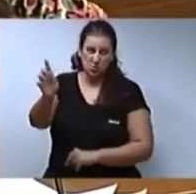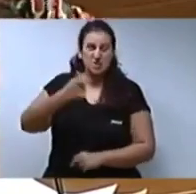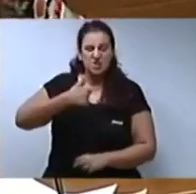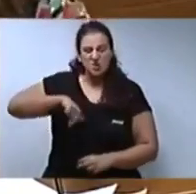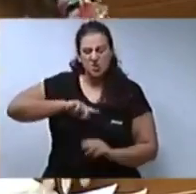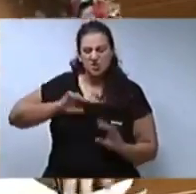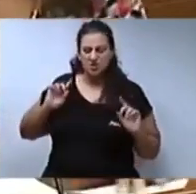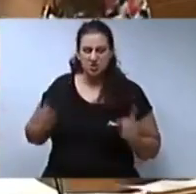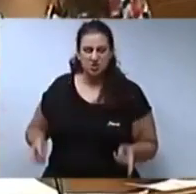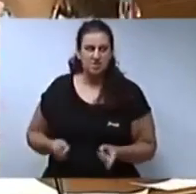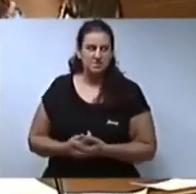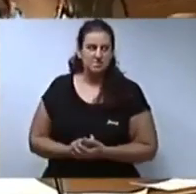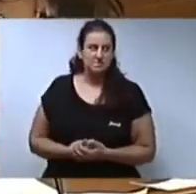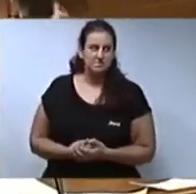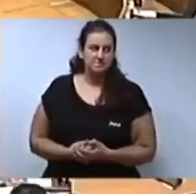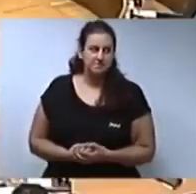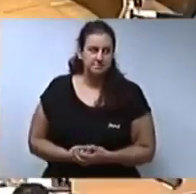sí.